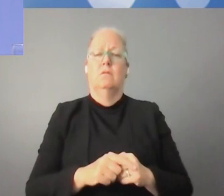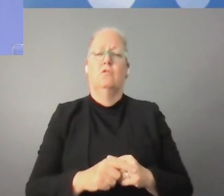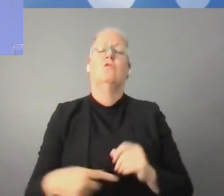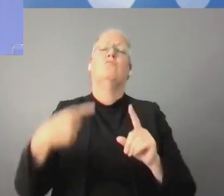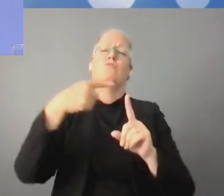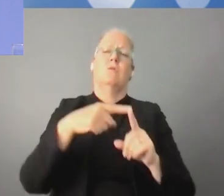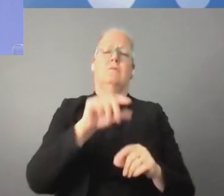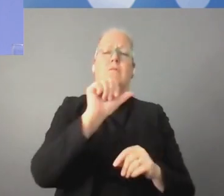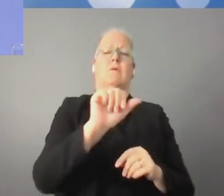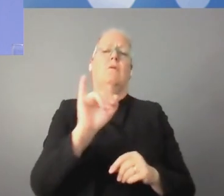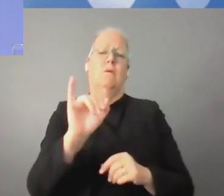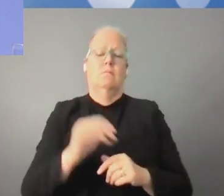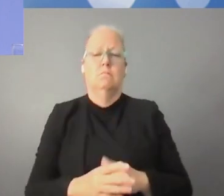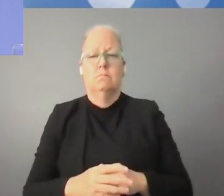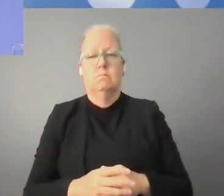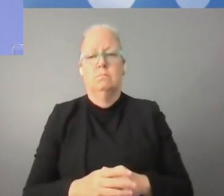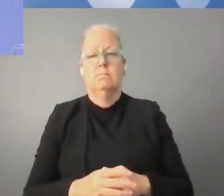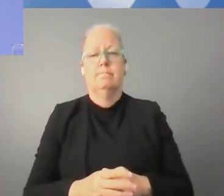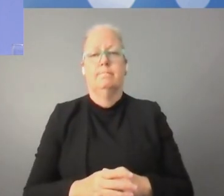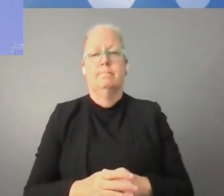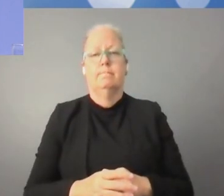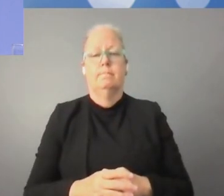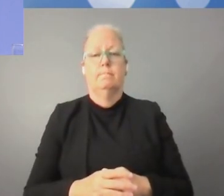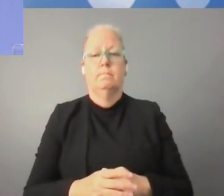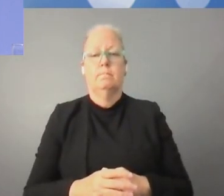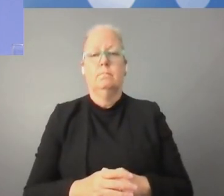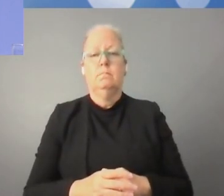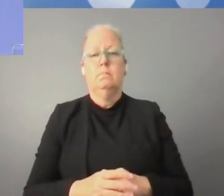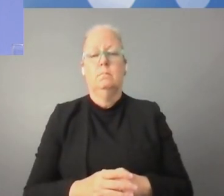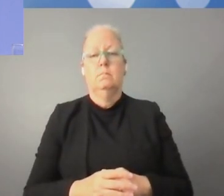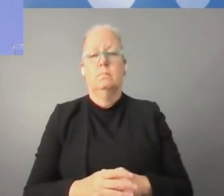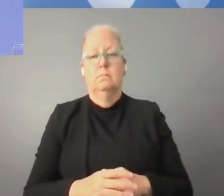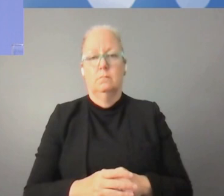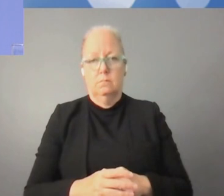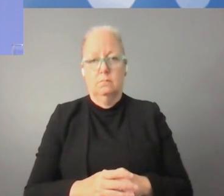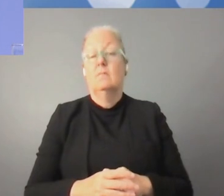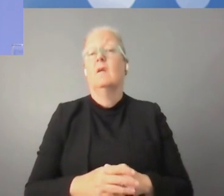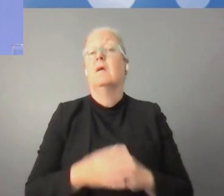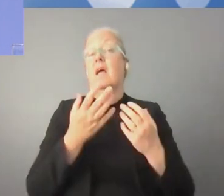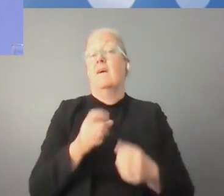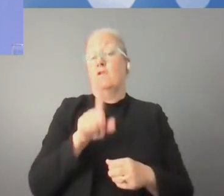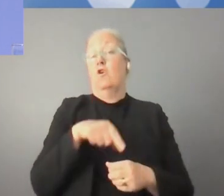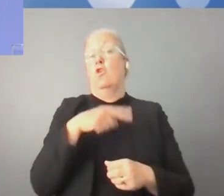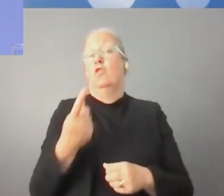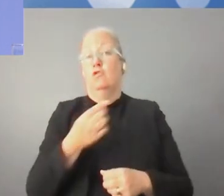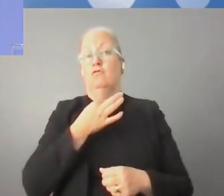والخطورة الثانية تتمثل في